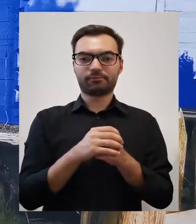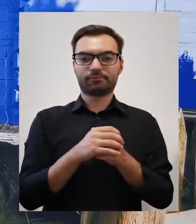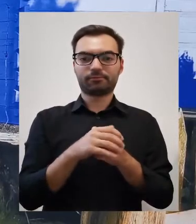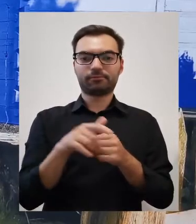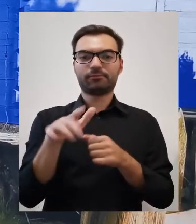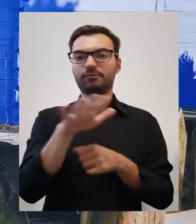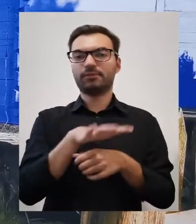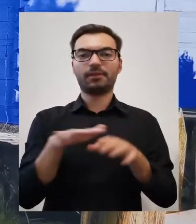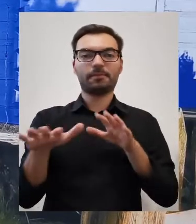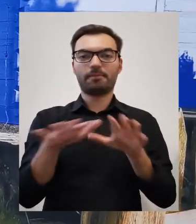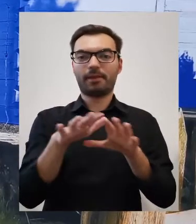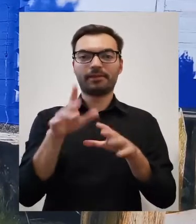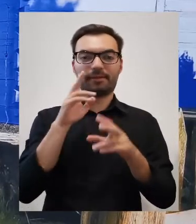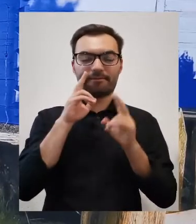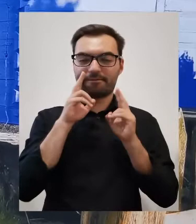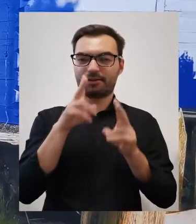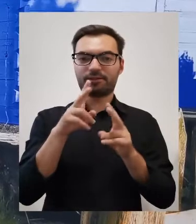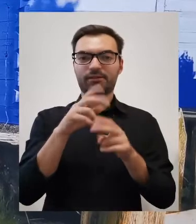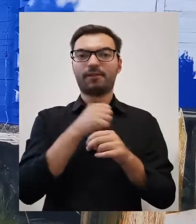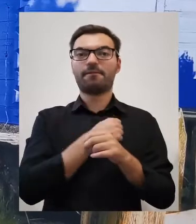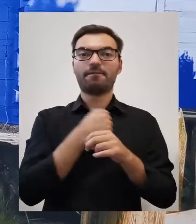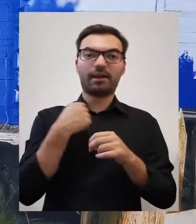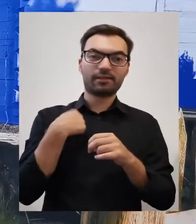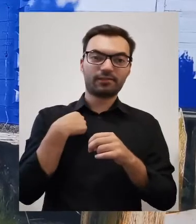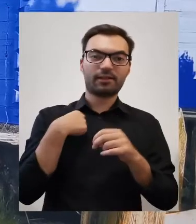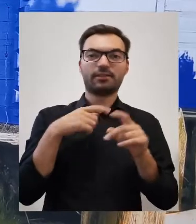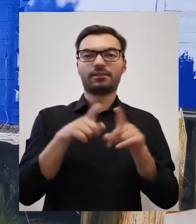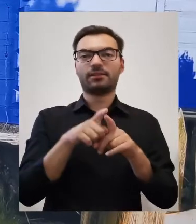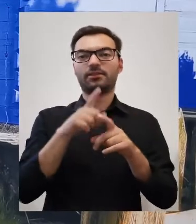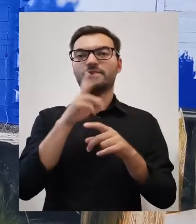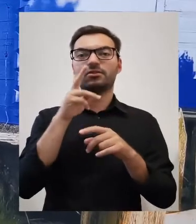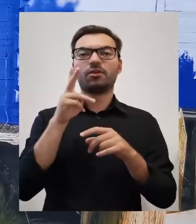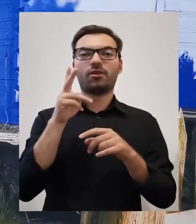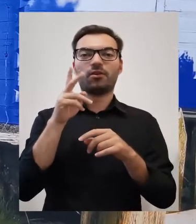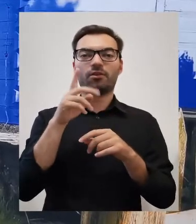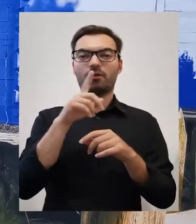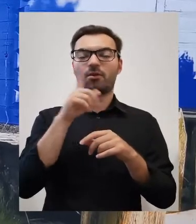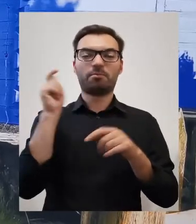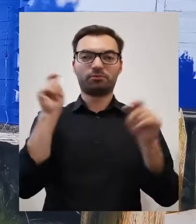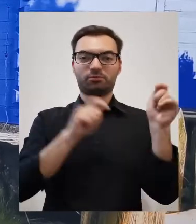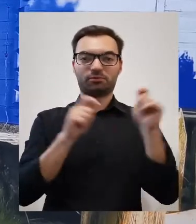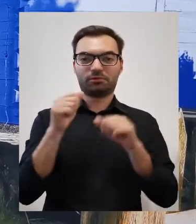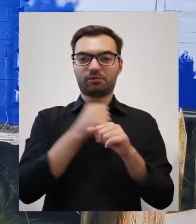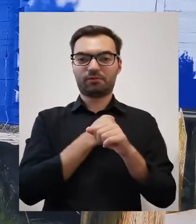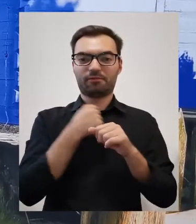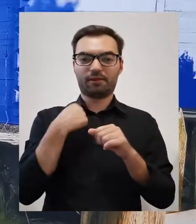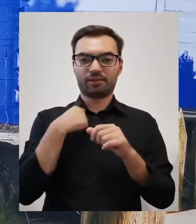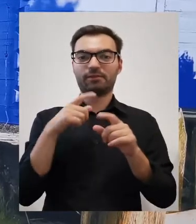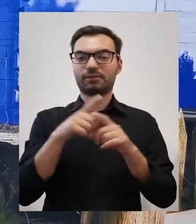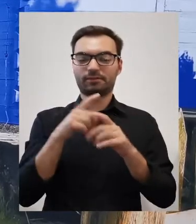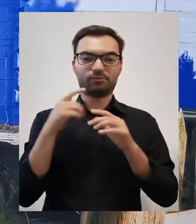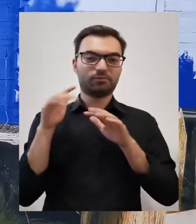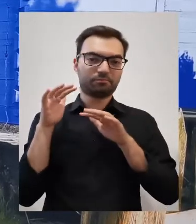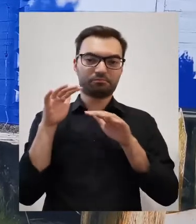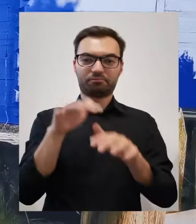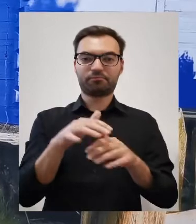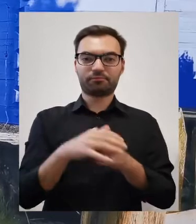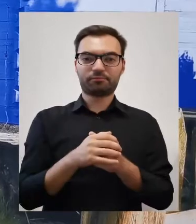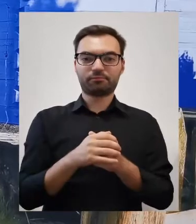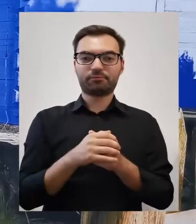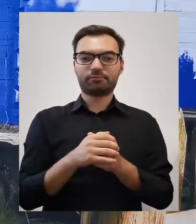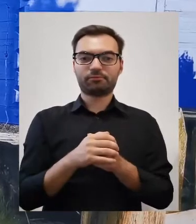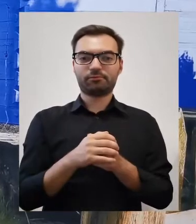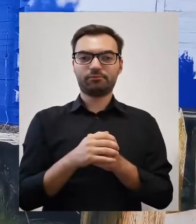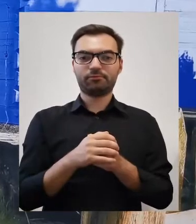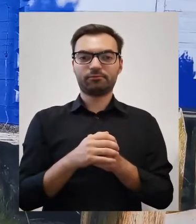miejsca rzeczywiście przyciągają zarówno warszawiaków, jak i ludzi, którzy do Warszawy przyjeżdżają, żeby ją lepiej